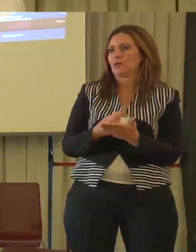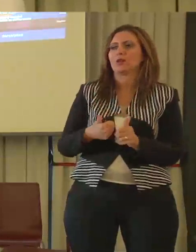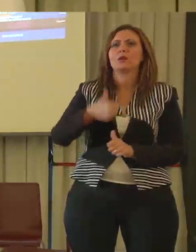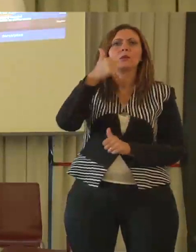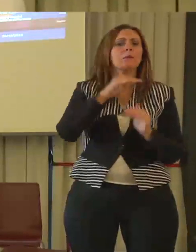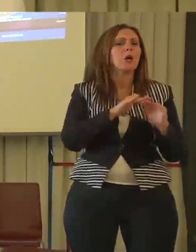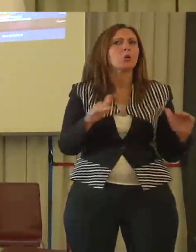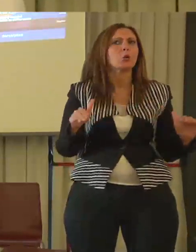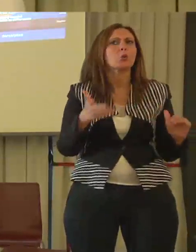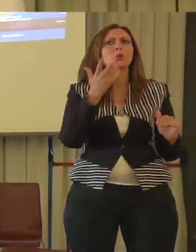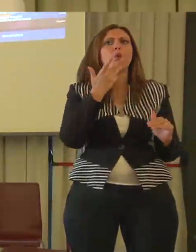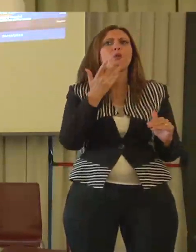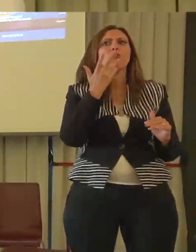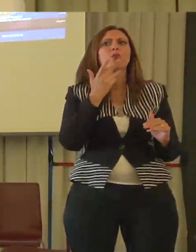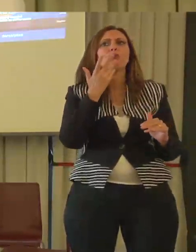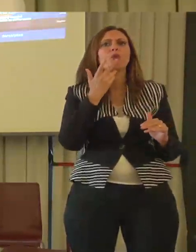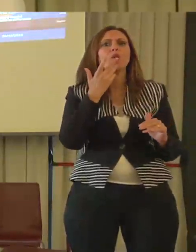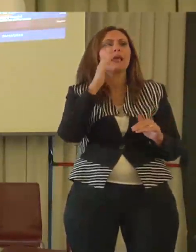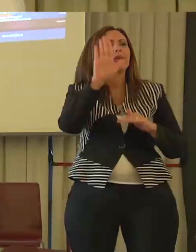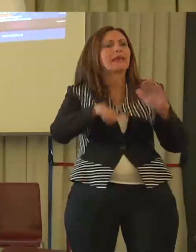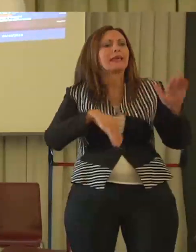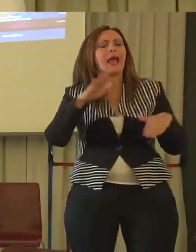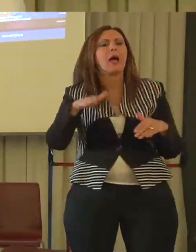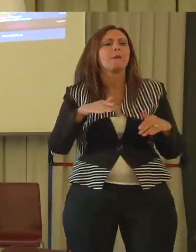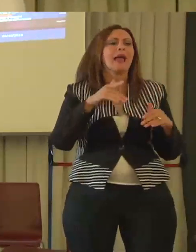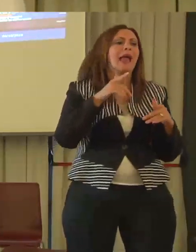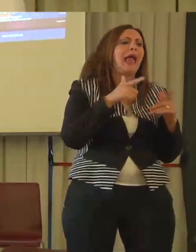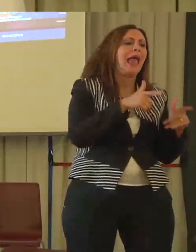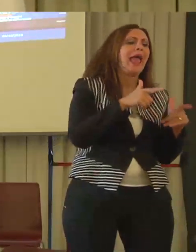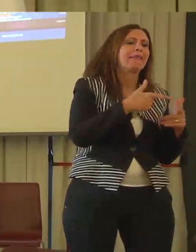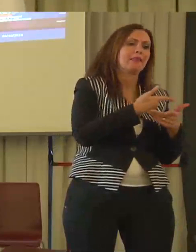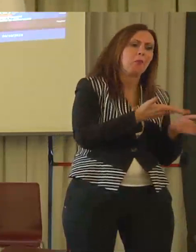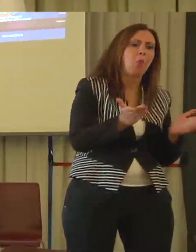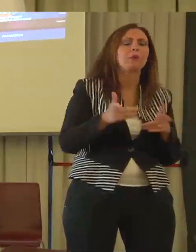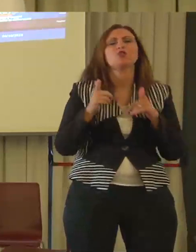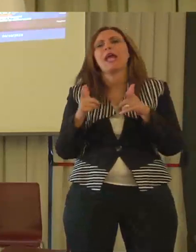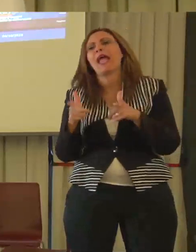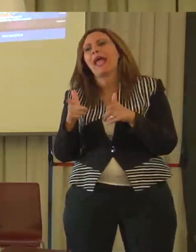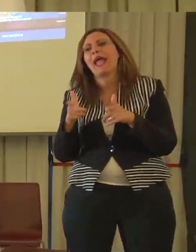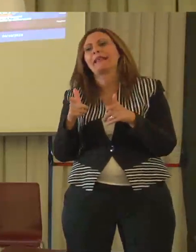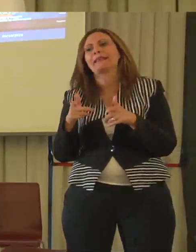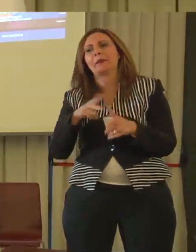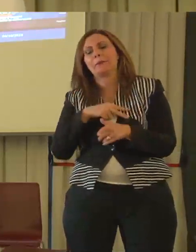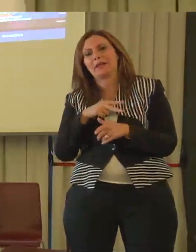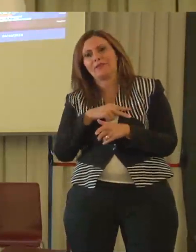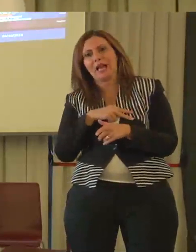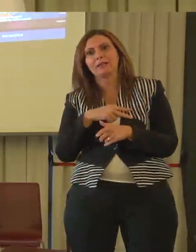volevamo coinvolgere enti pubblici e privati, ci siamo riusciti. La prima